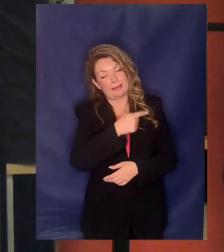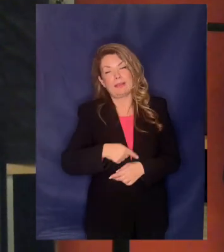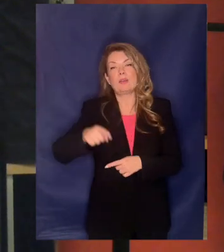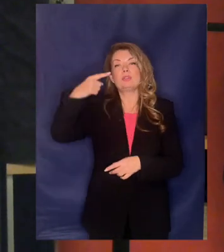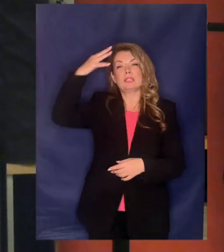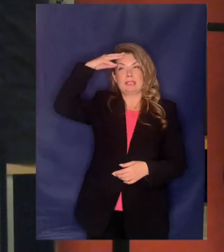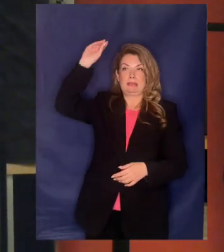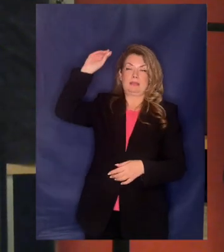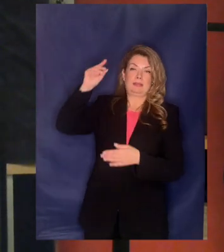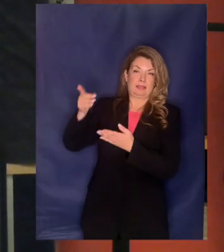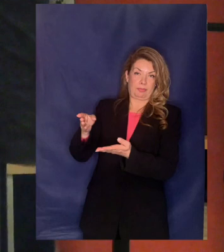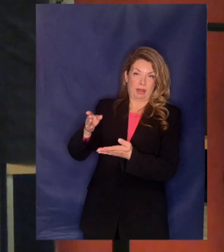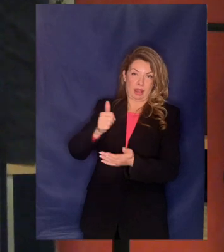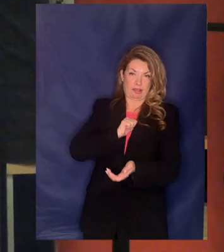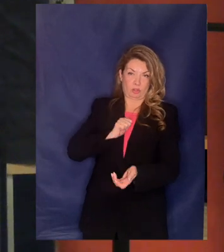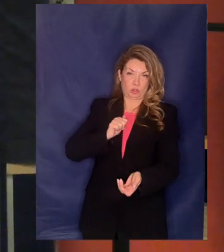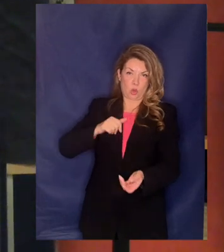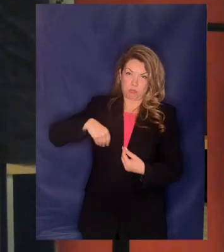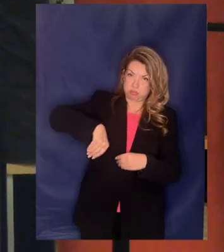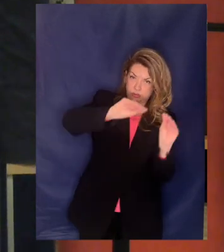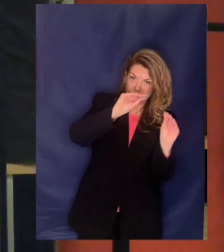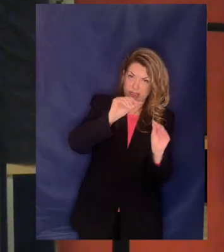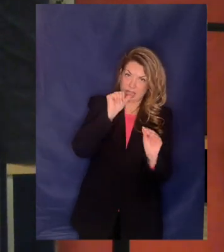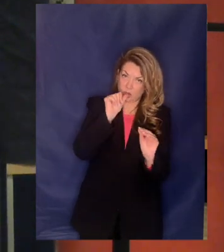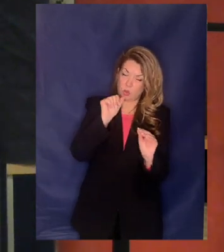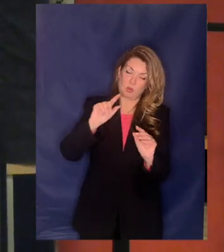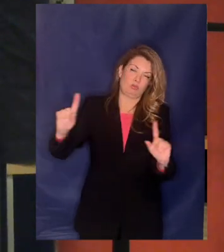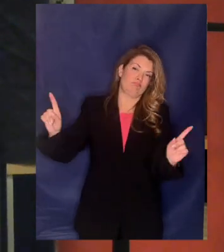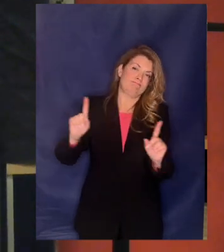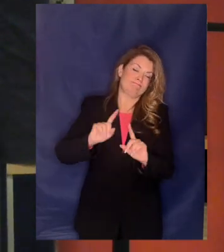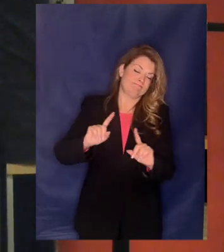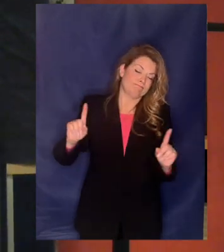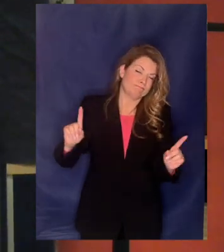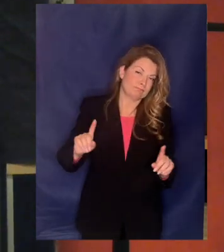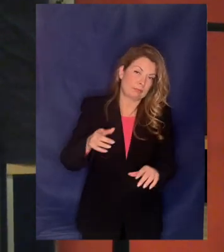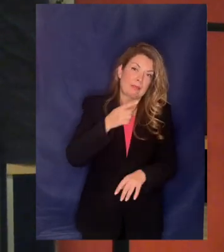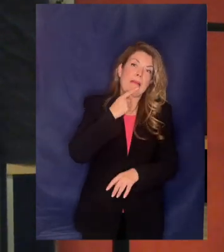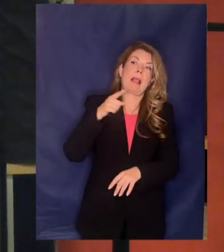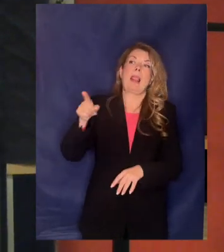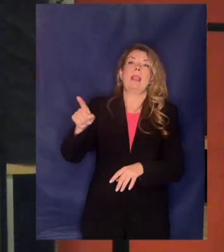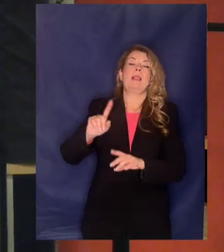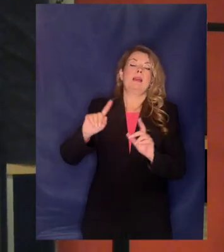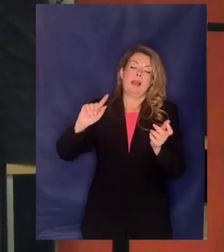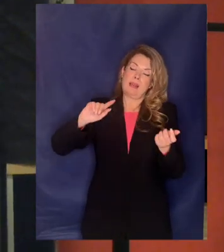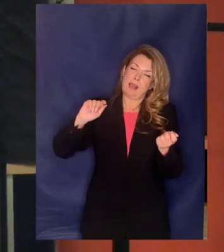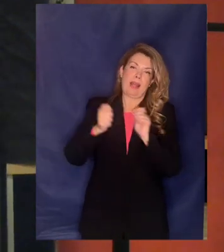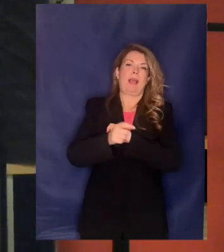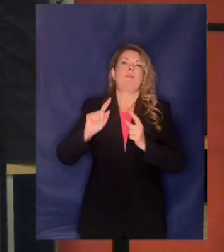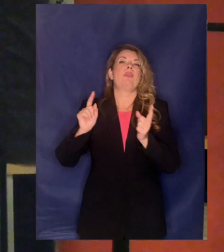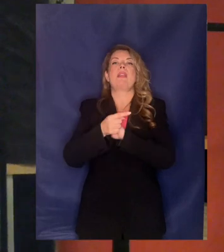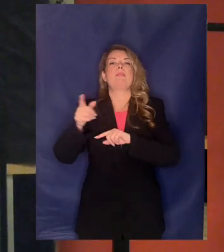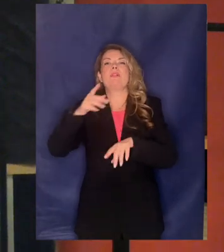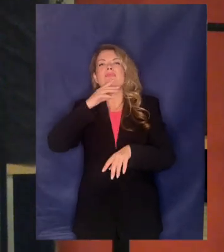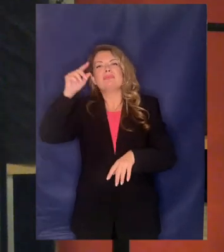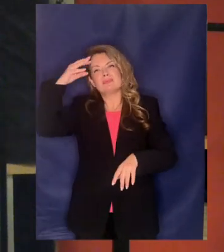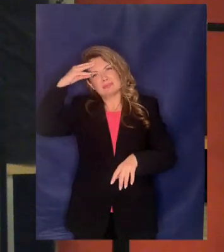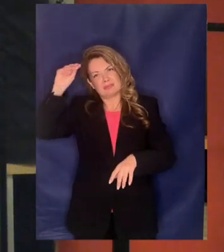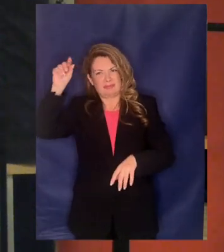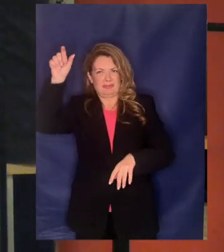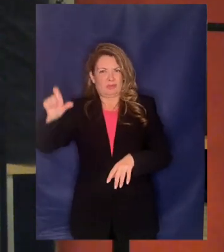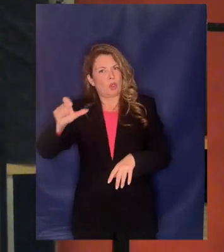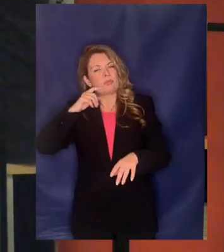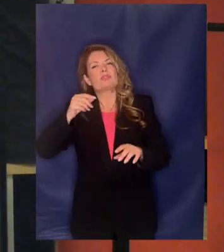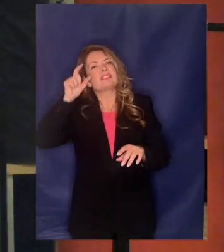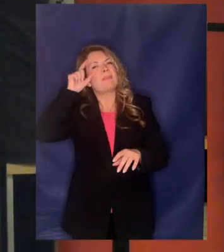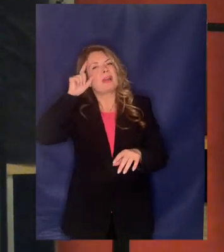δεν ιδιωτικοποίησε το νερό και αντιθέτως λειτουργήσε ανασχετικά προς την κυβέρνηση του κύριου Σαμαρά